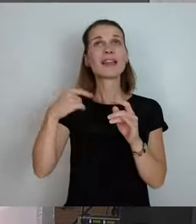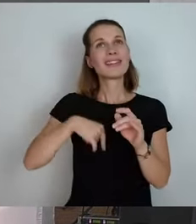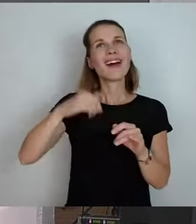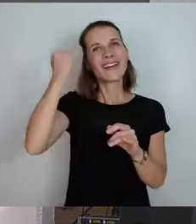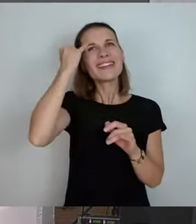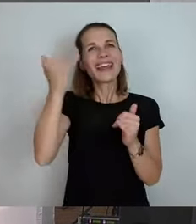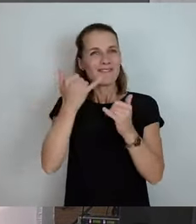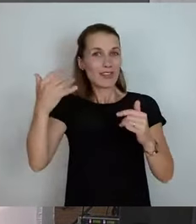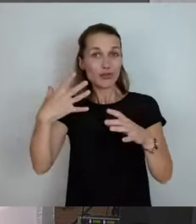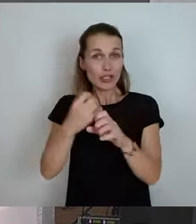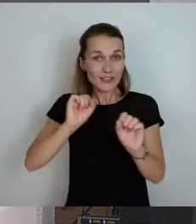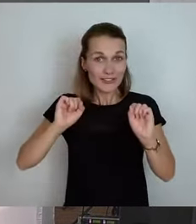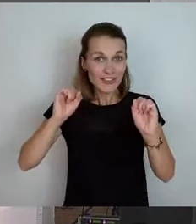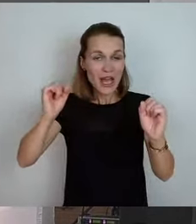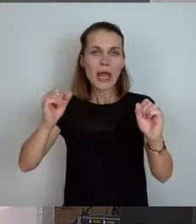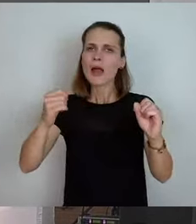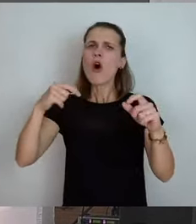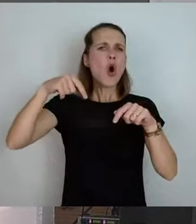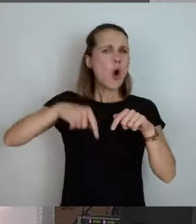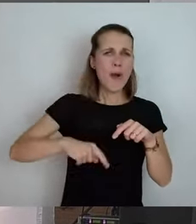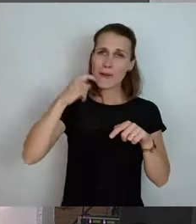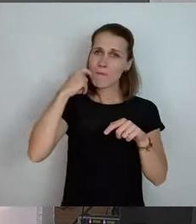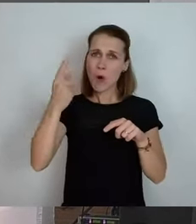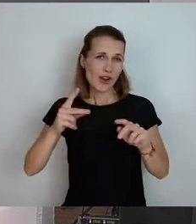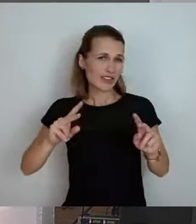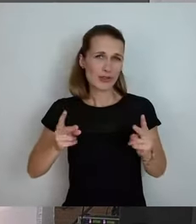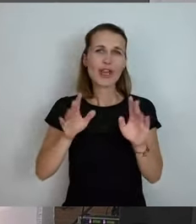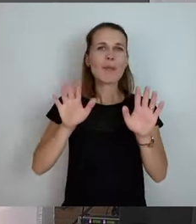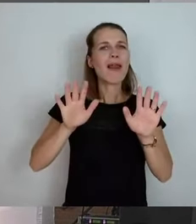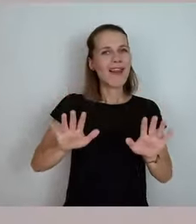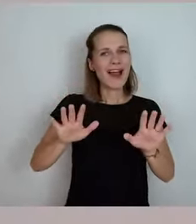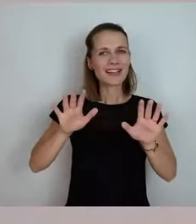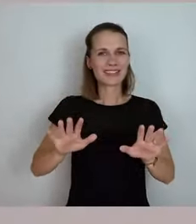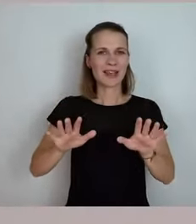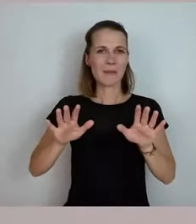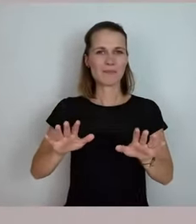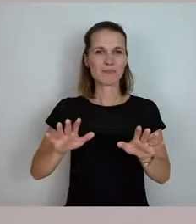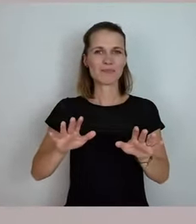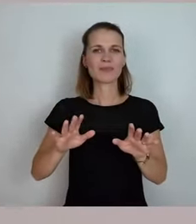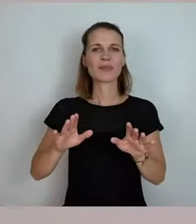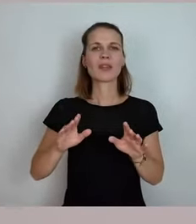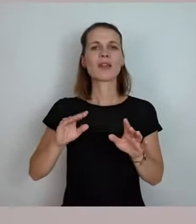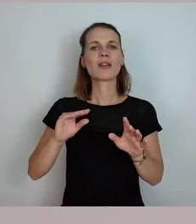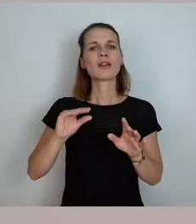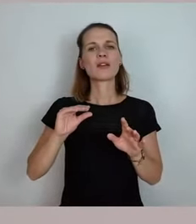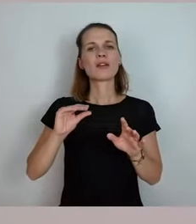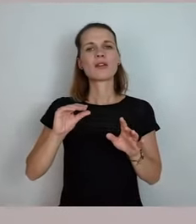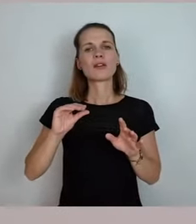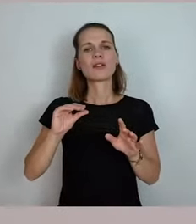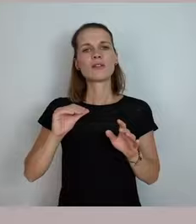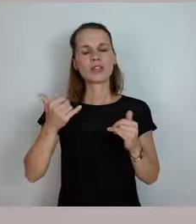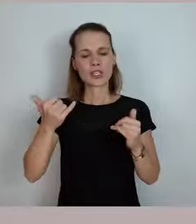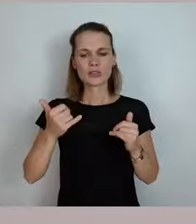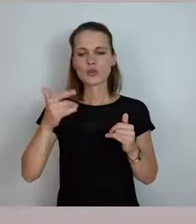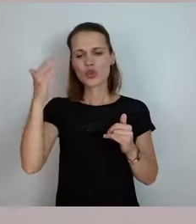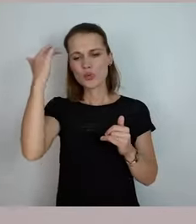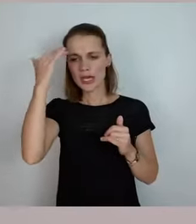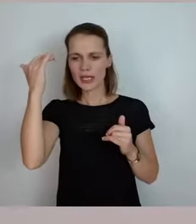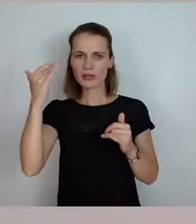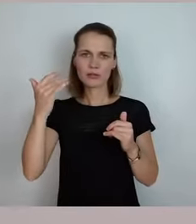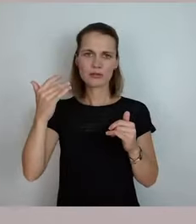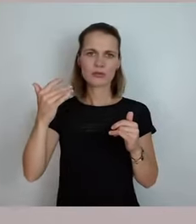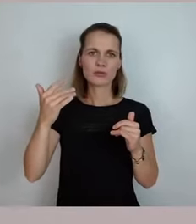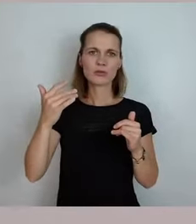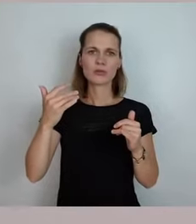alles ein bisschen arbeiten. Die erste Evaluierung. In der Zwischenzeit bringen wir das auf einen vernünftigen Stand. Ich habe eine tolle